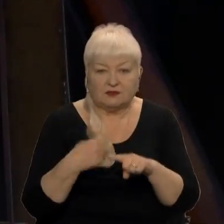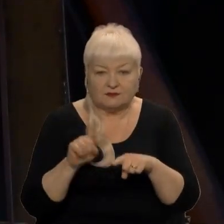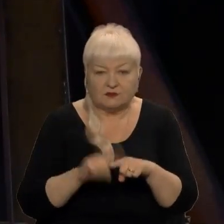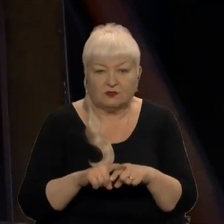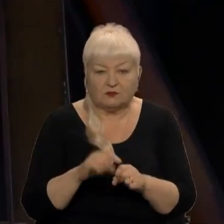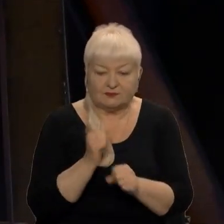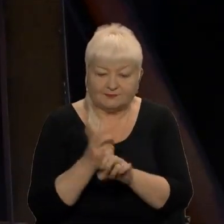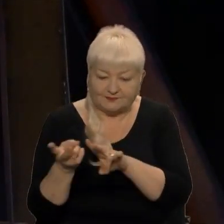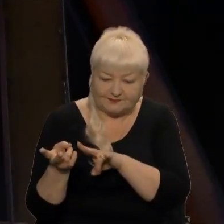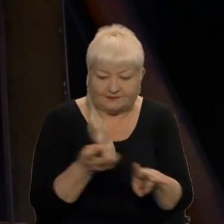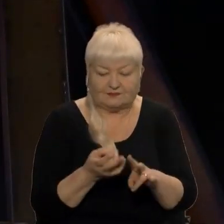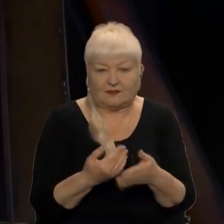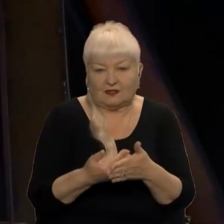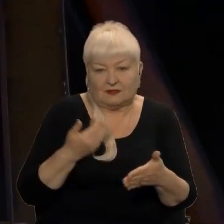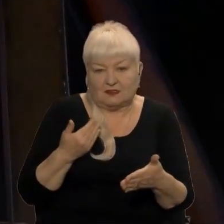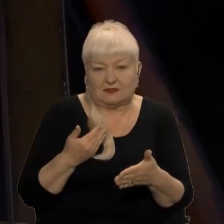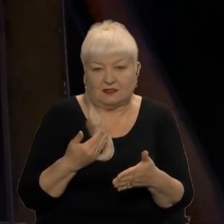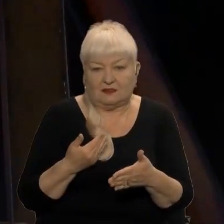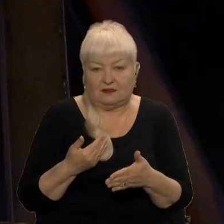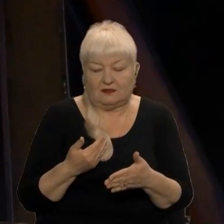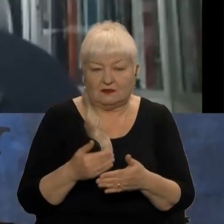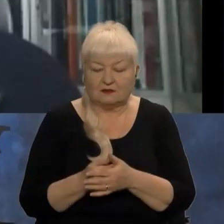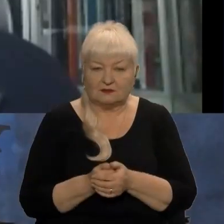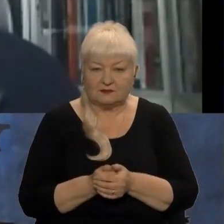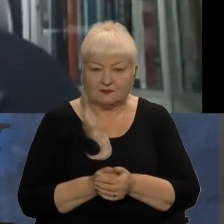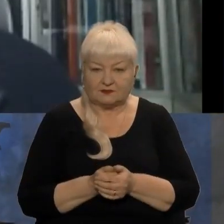зробити заздалегідь, не знаю, і підлаштувати це?